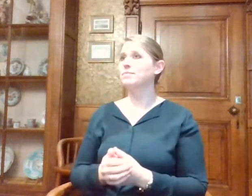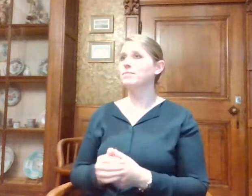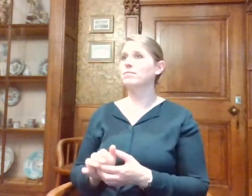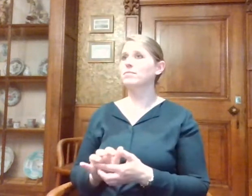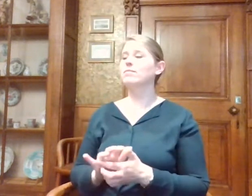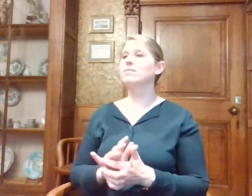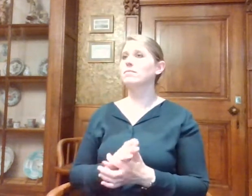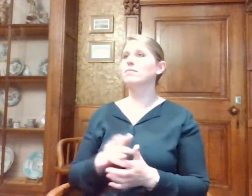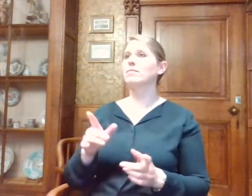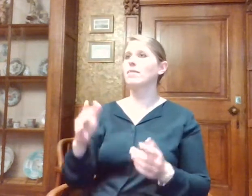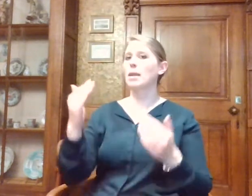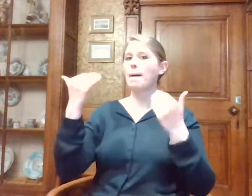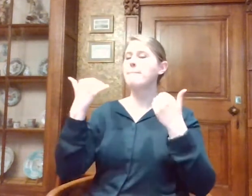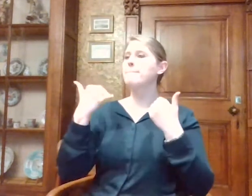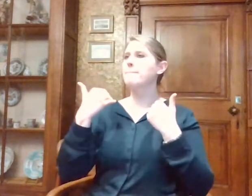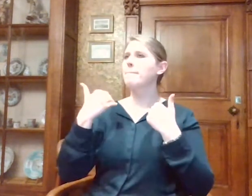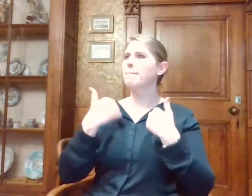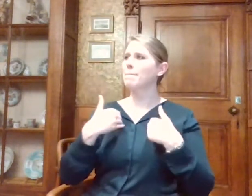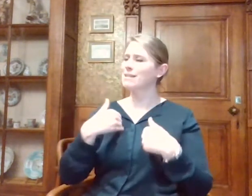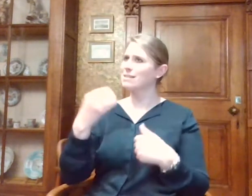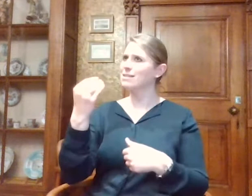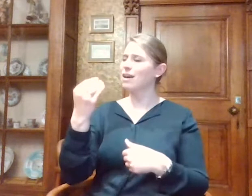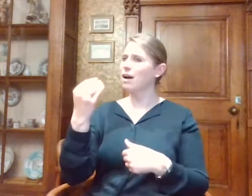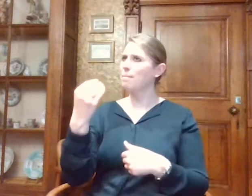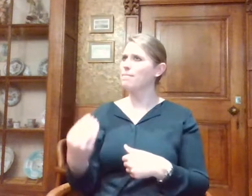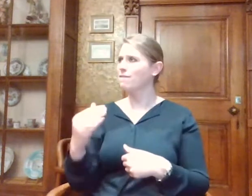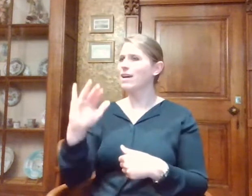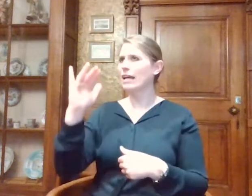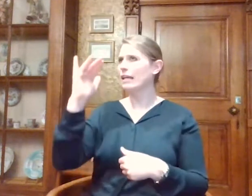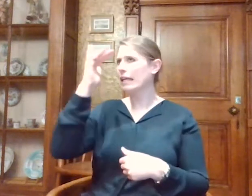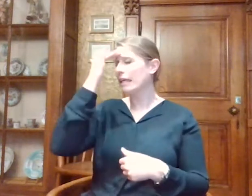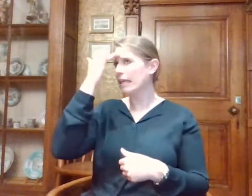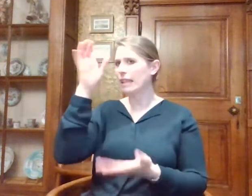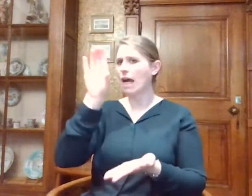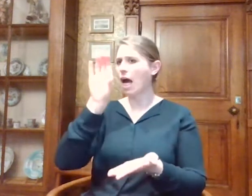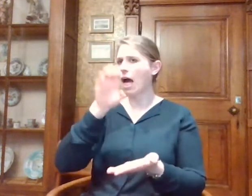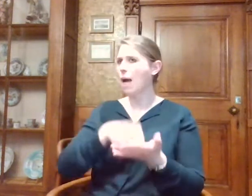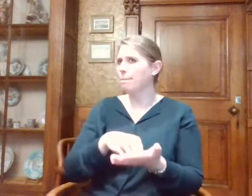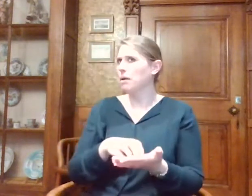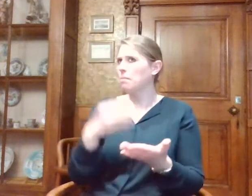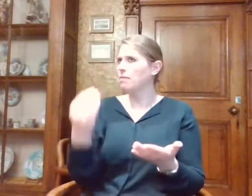er zijn weinig mensen die hier komen die het bestaan ervan kennen of die hem al gedownload hebben.